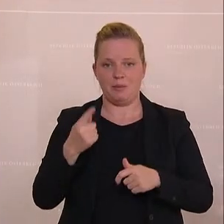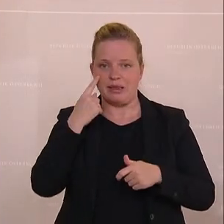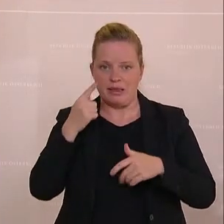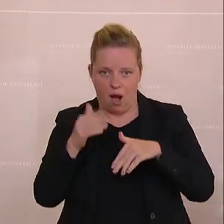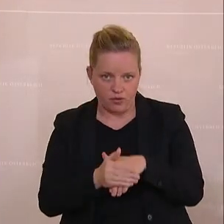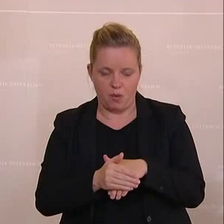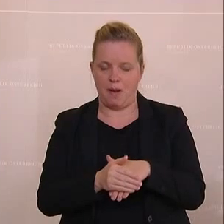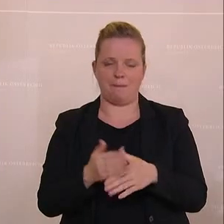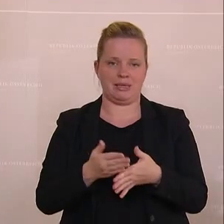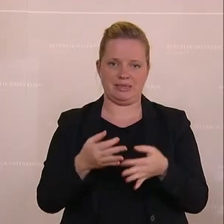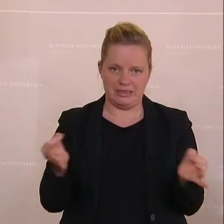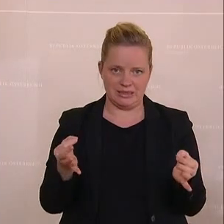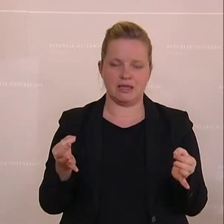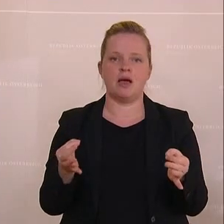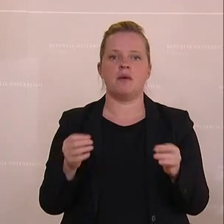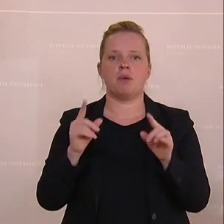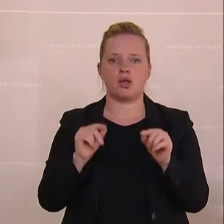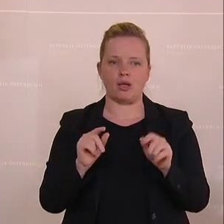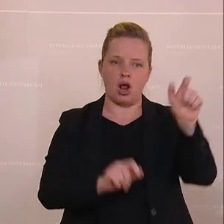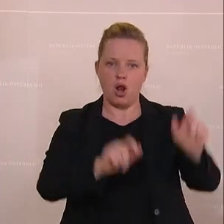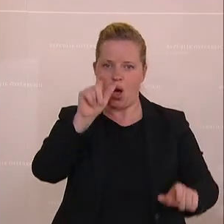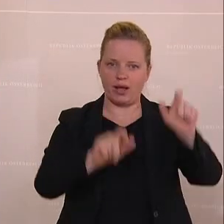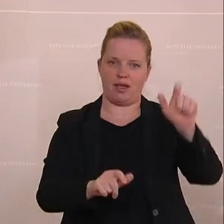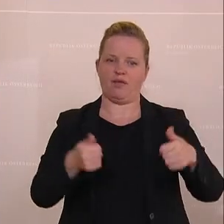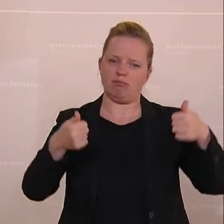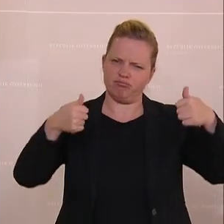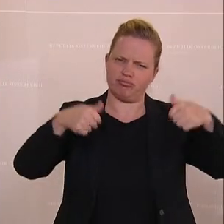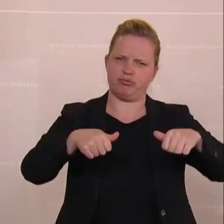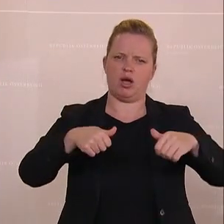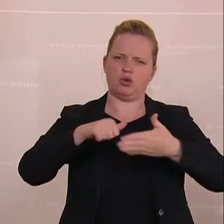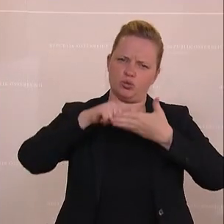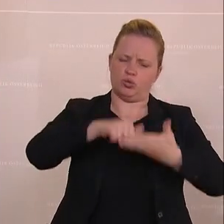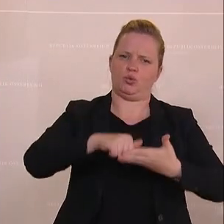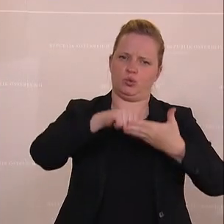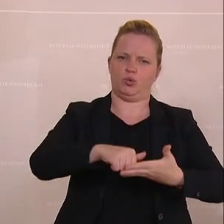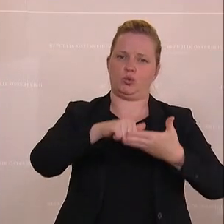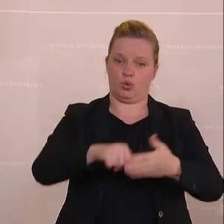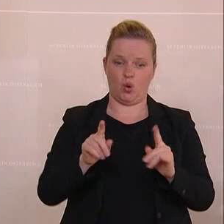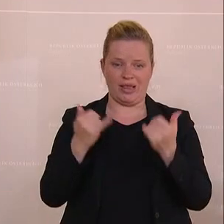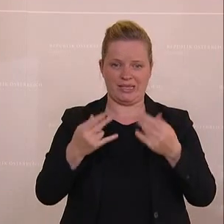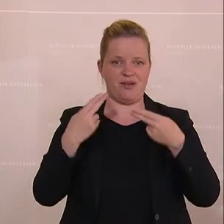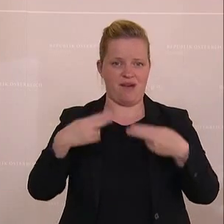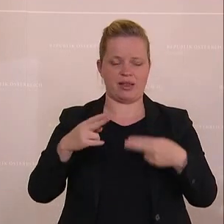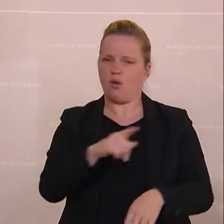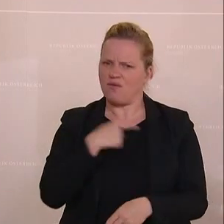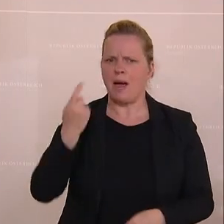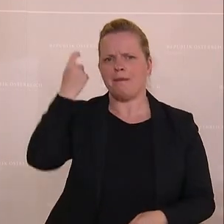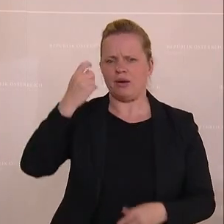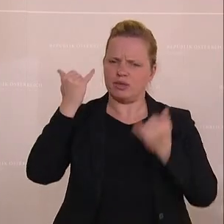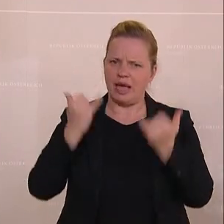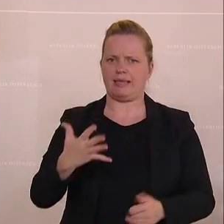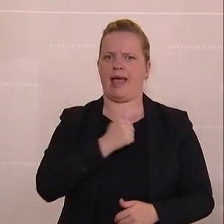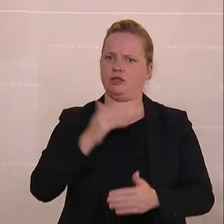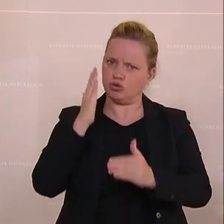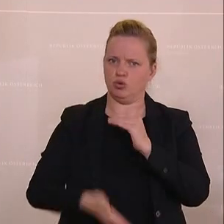bringt nichts. Das heißt, sie haben die Leute nur unter Druck gesetzt. Und das soll jetzt weitergehen. Und daher sind wir der Meinung, dass es jetzt endlich Schluss sein muss. Im